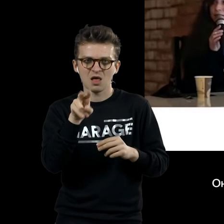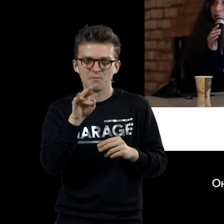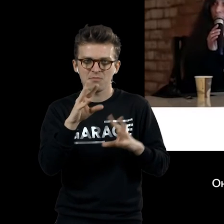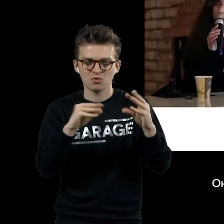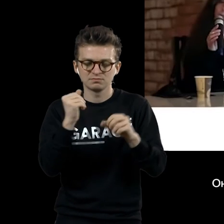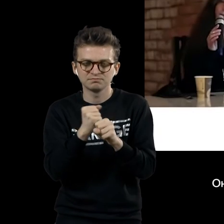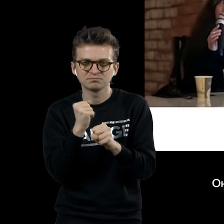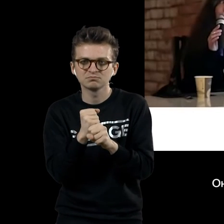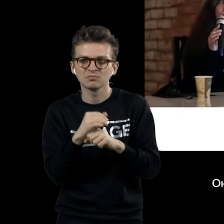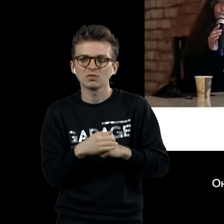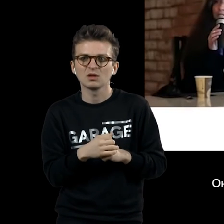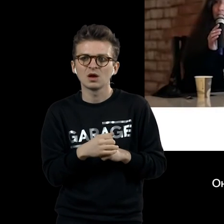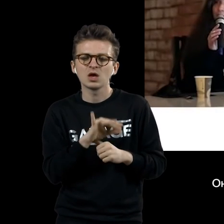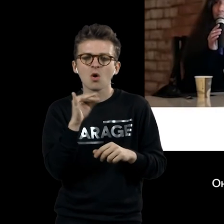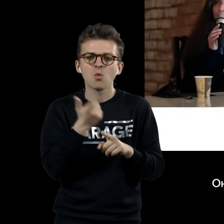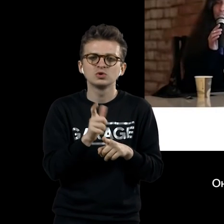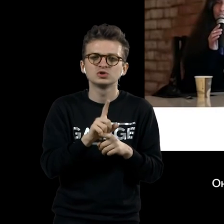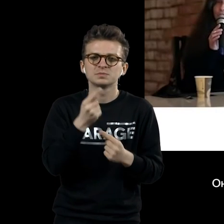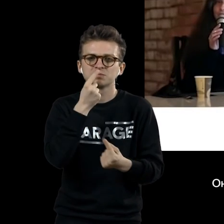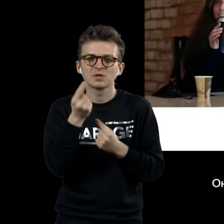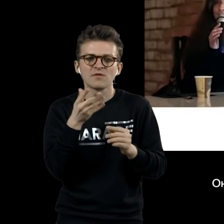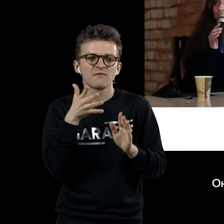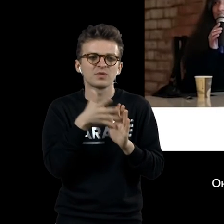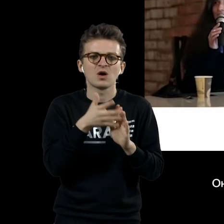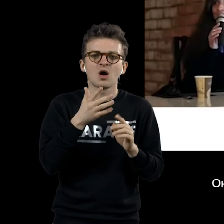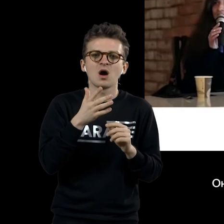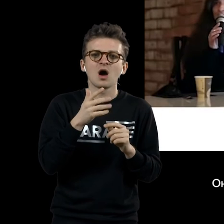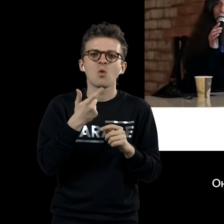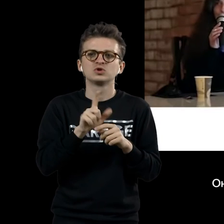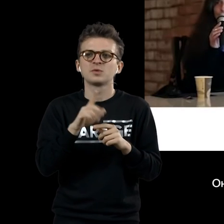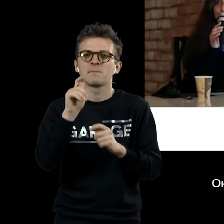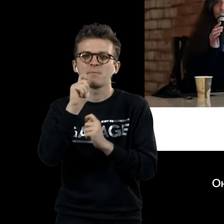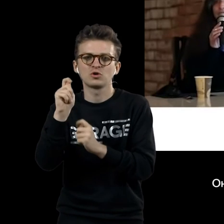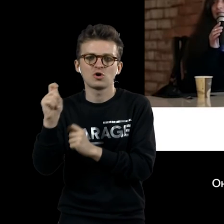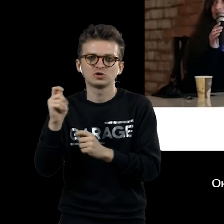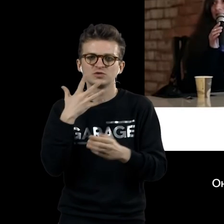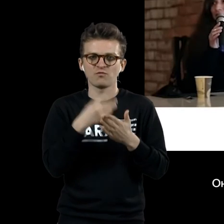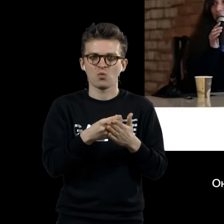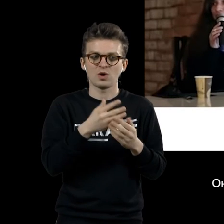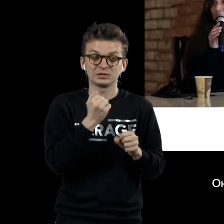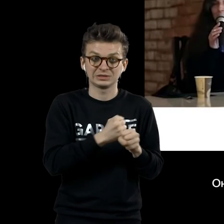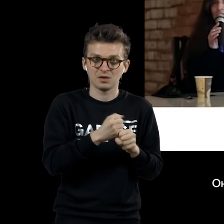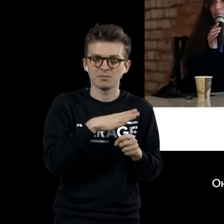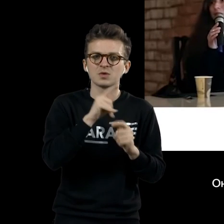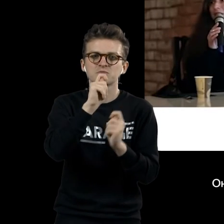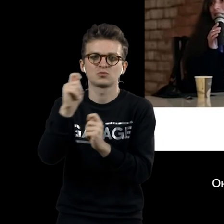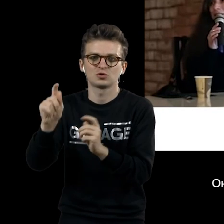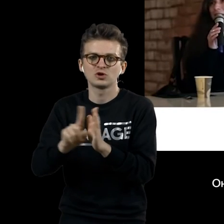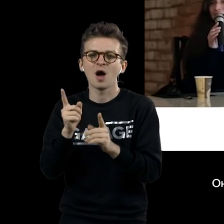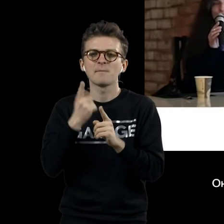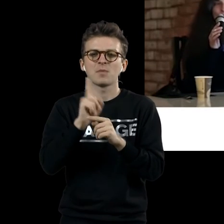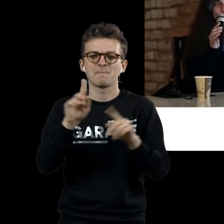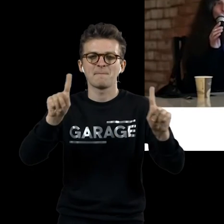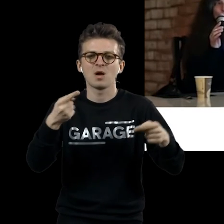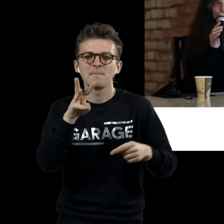занимается очень подробным выпуском подарочных изданий собственных произведений. То есть такой мини-музеи.